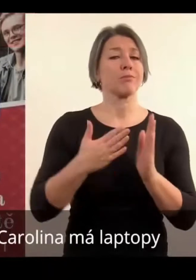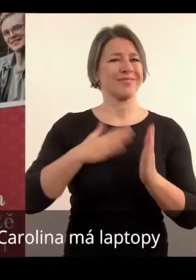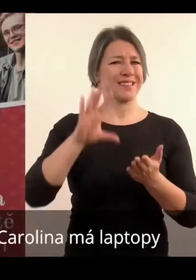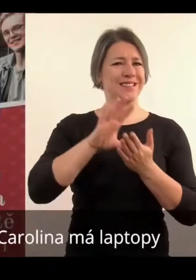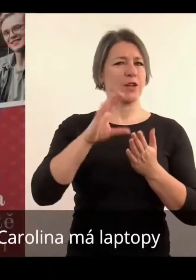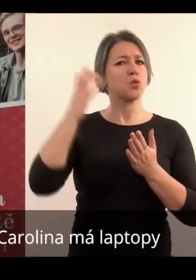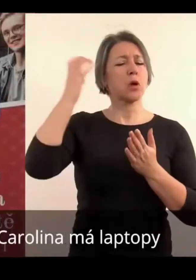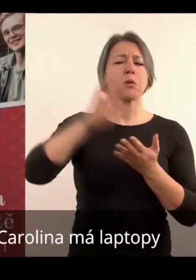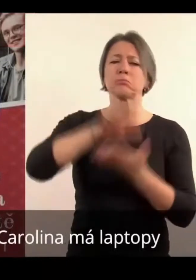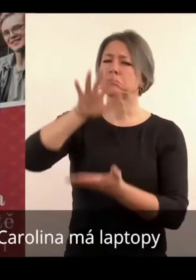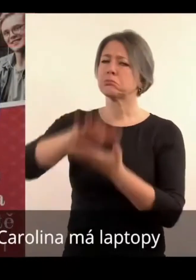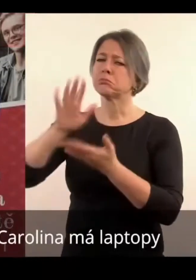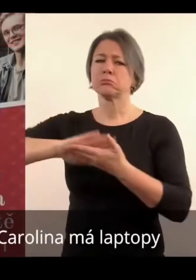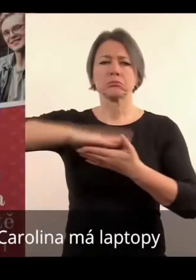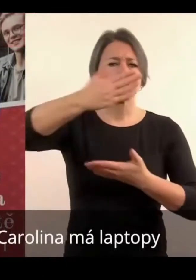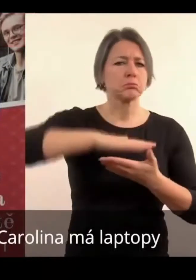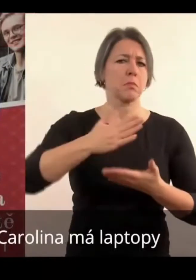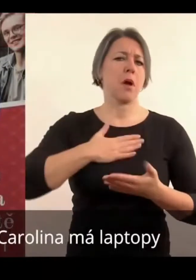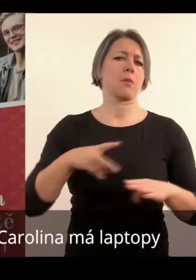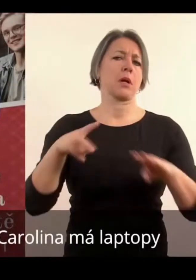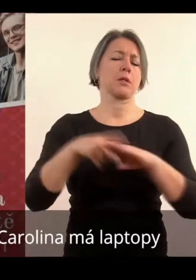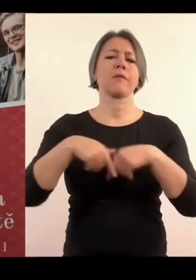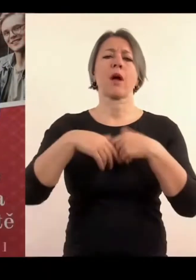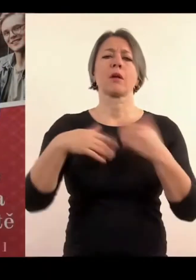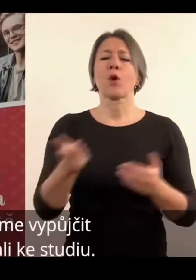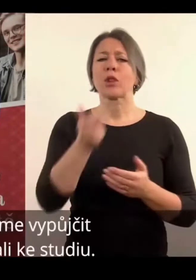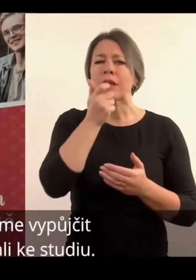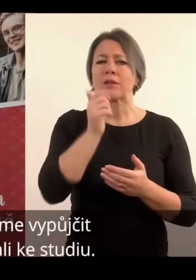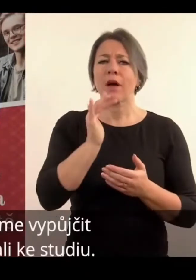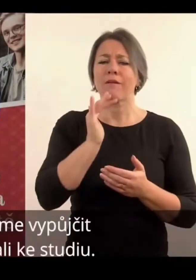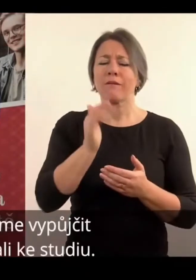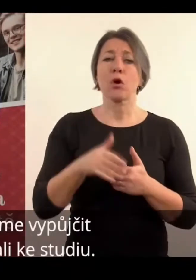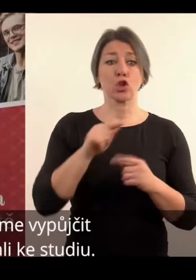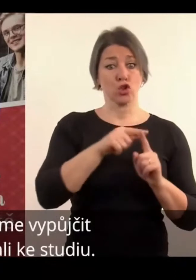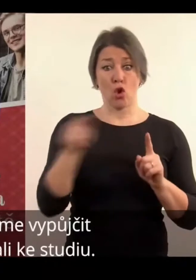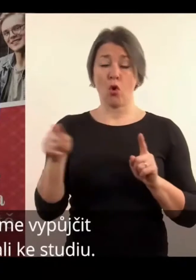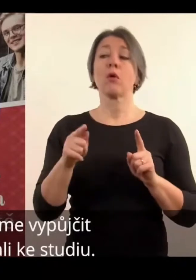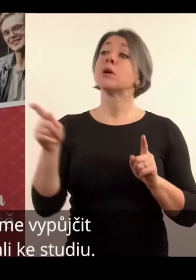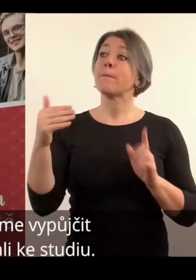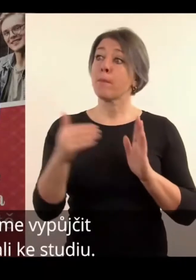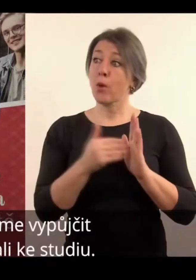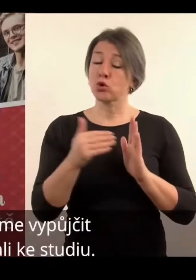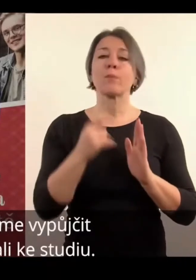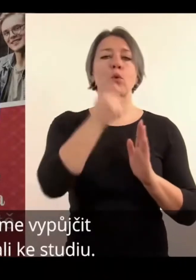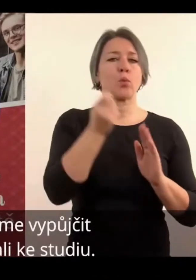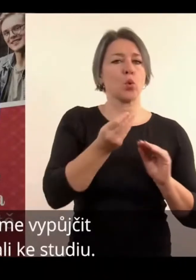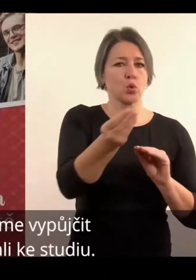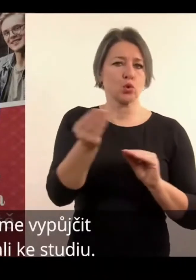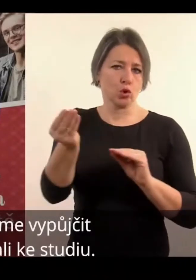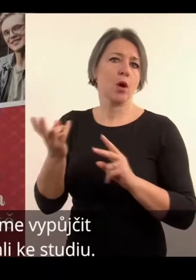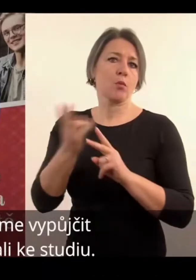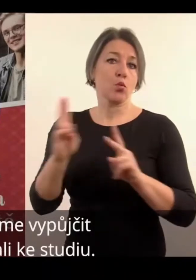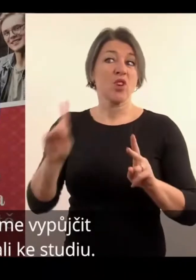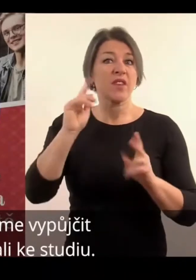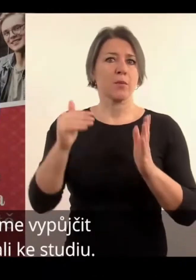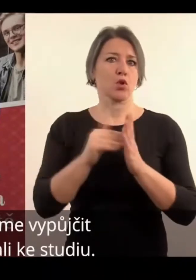Karolina má labstopy nebo diktafony a to všechno můžeme vyučit studentům, protože byte potřebovali pro